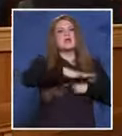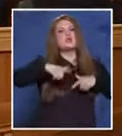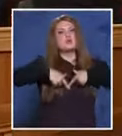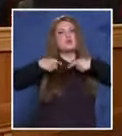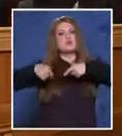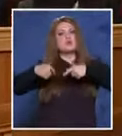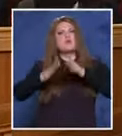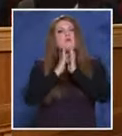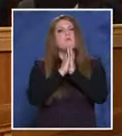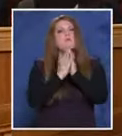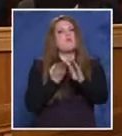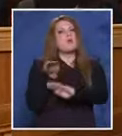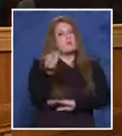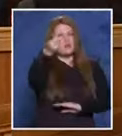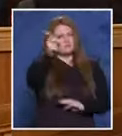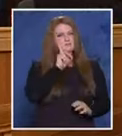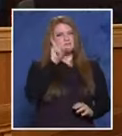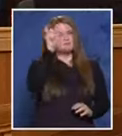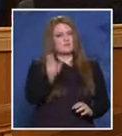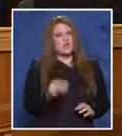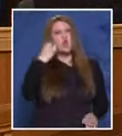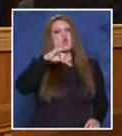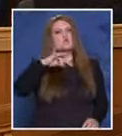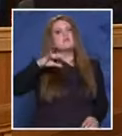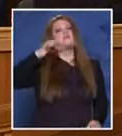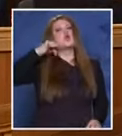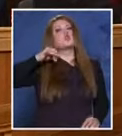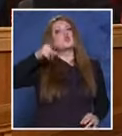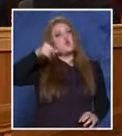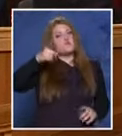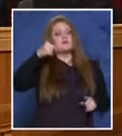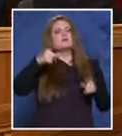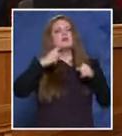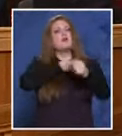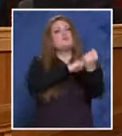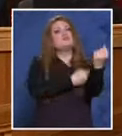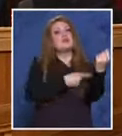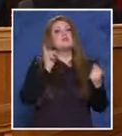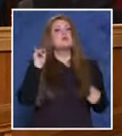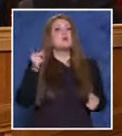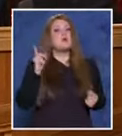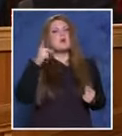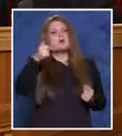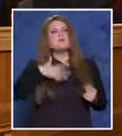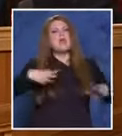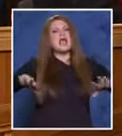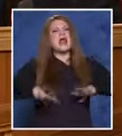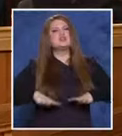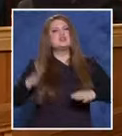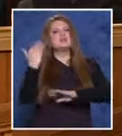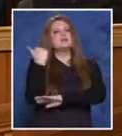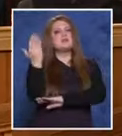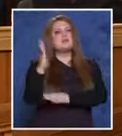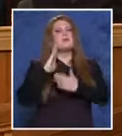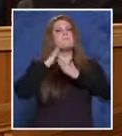получи молба от пострадалия. Йордан Маринов Йорданов, с посилата на която е предявен граждански иск, справно